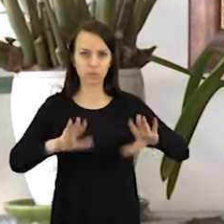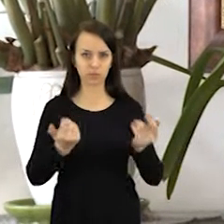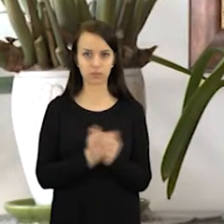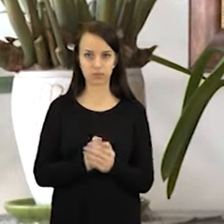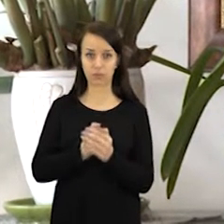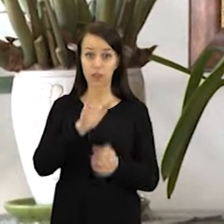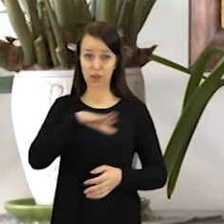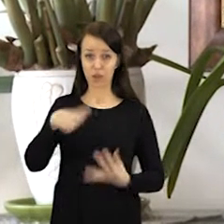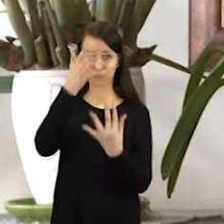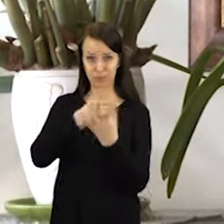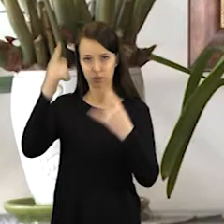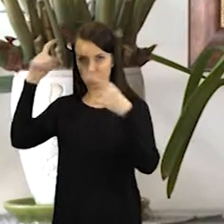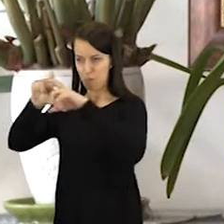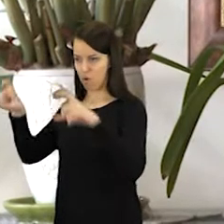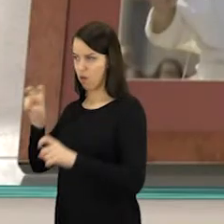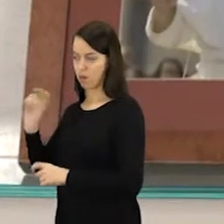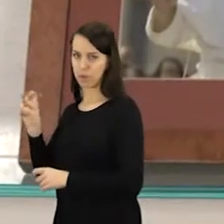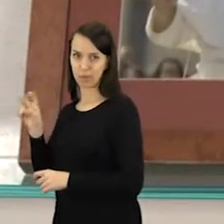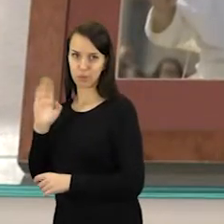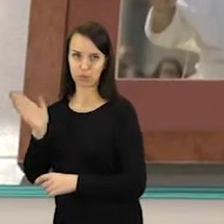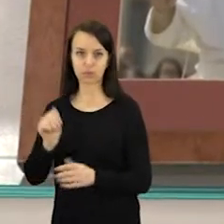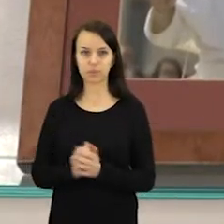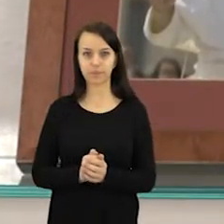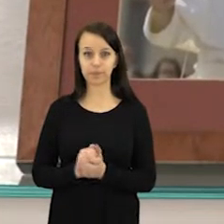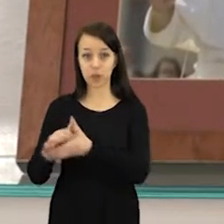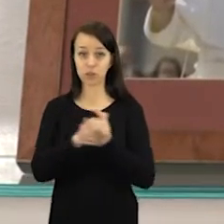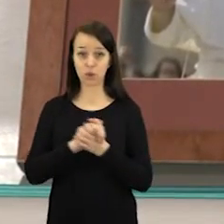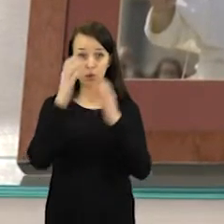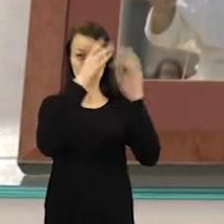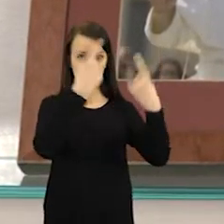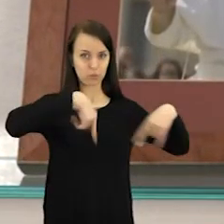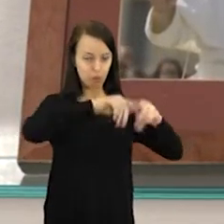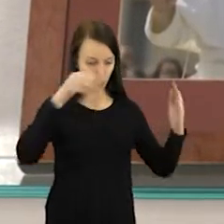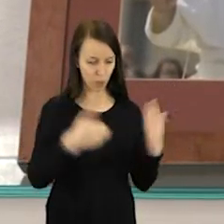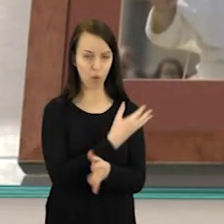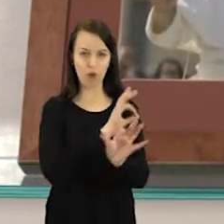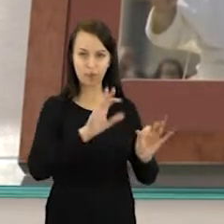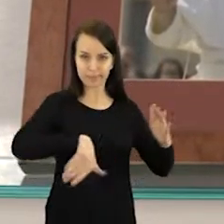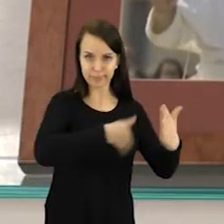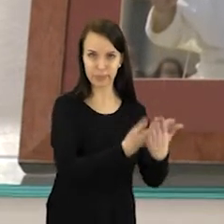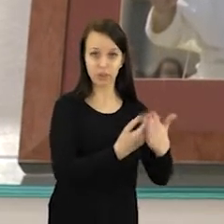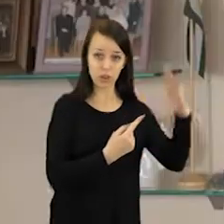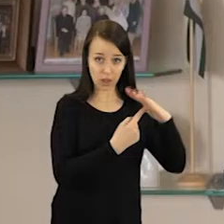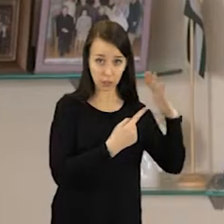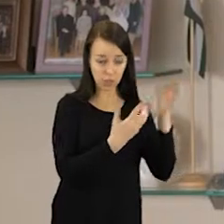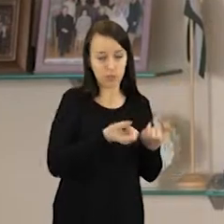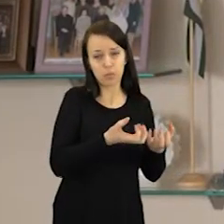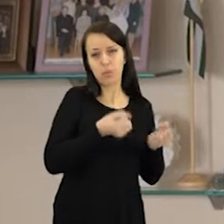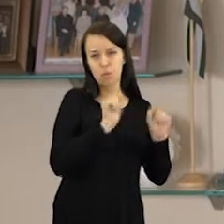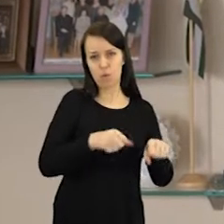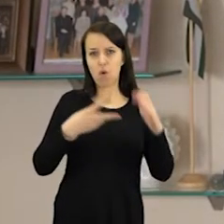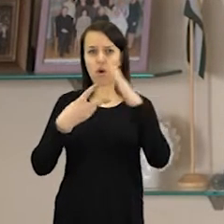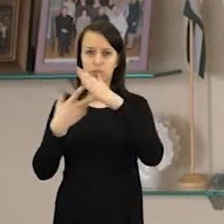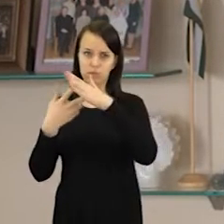vaikų jėzuitų mokykla nebevesti. Tada jie švietimo skyriui patikė kitą pasiūlymą. Pirmokus jėzuitai priima į naują mokyklą, o